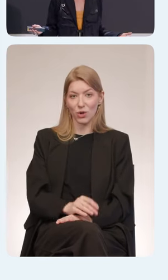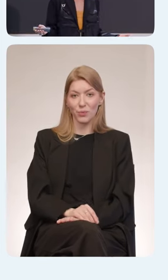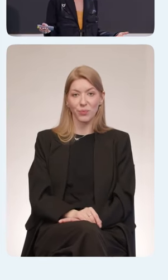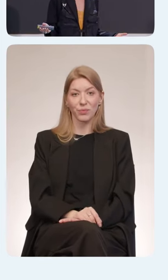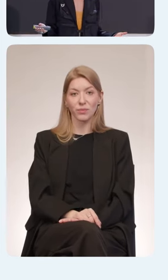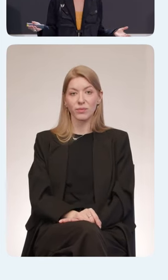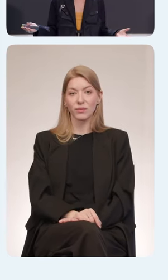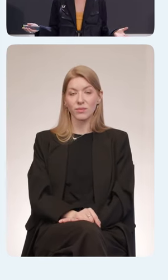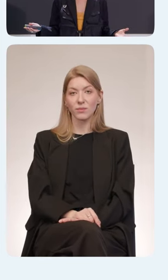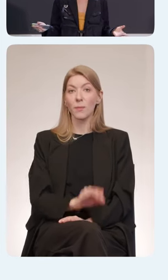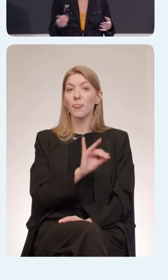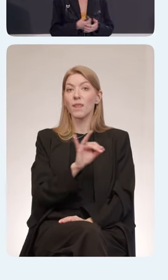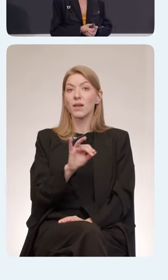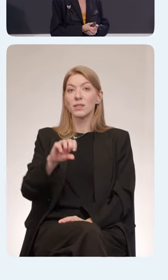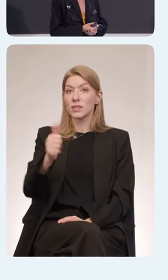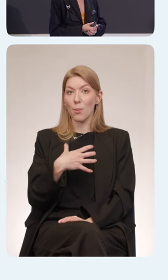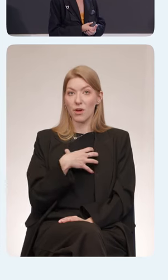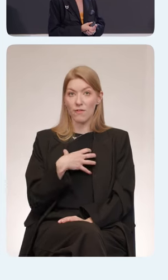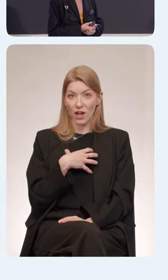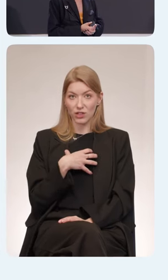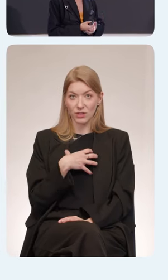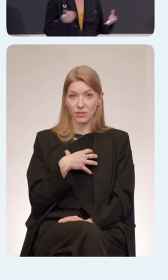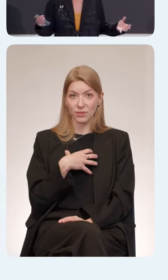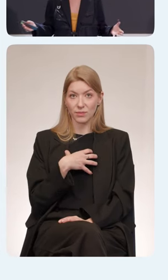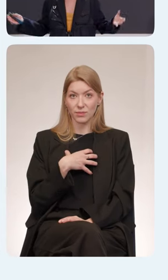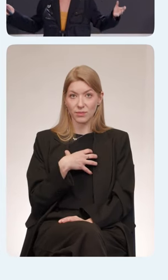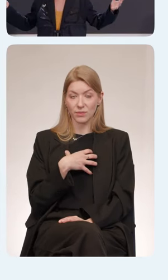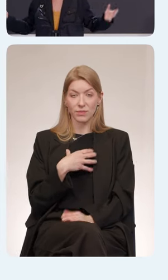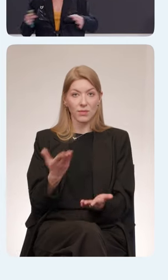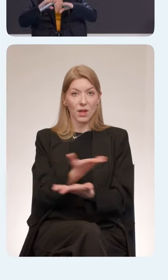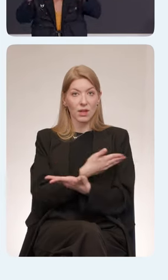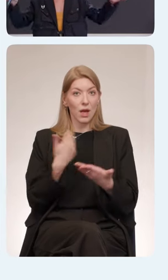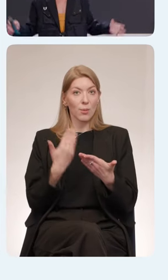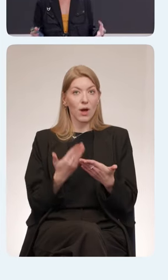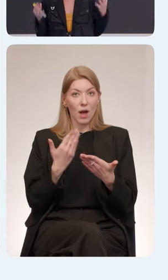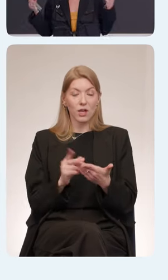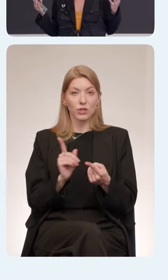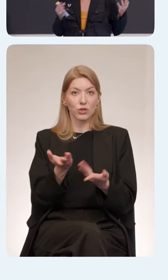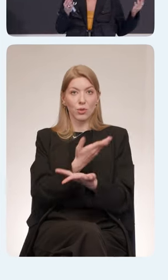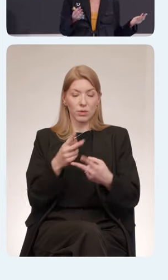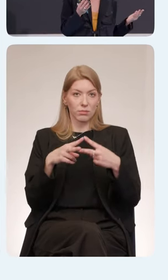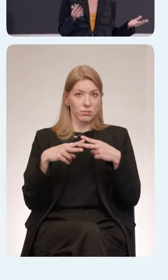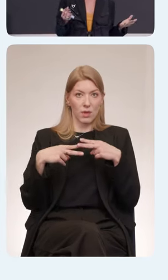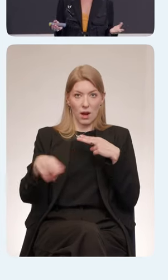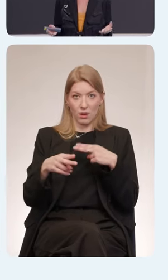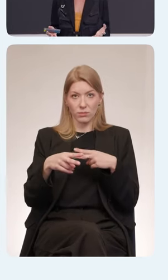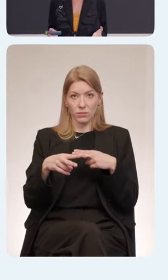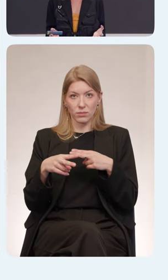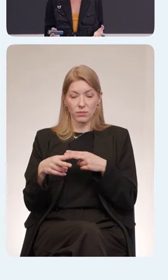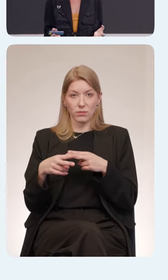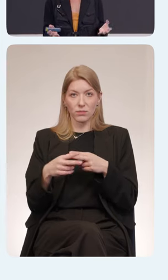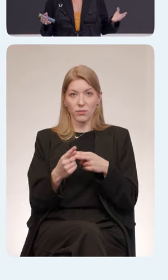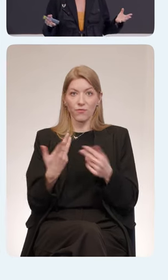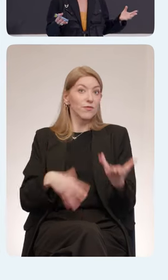самое важное, наверное, то, что нам кажется, что мы все на одной волне, потому что мы сейчас собрались на конференцию про